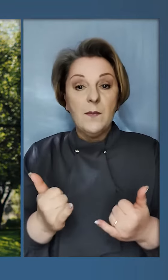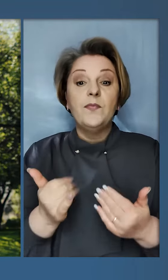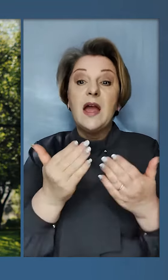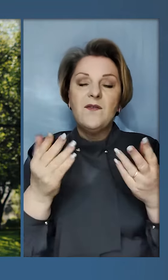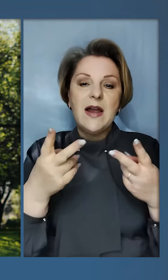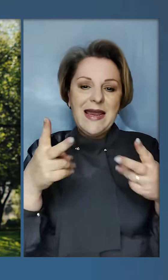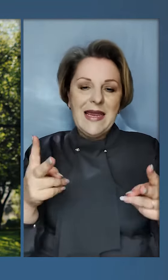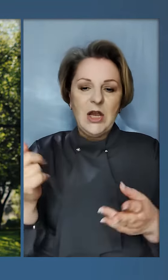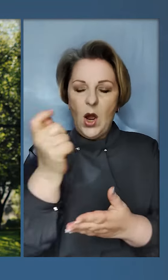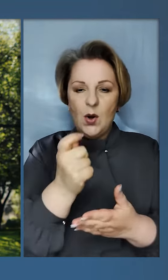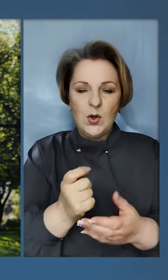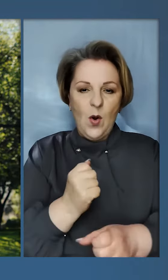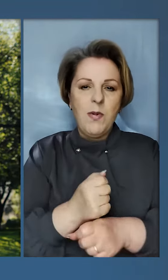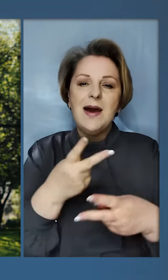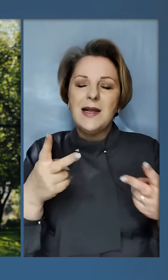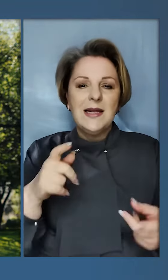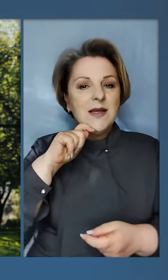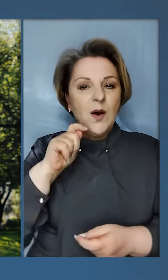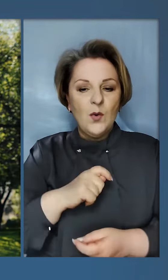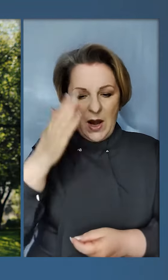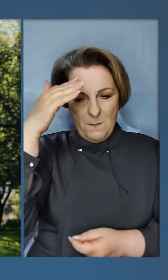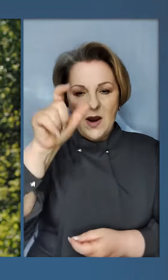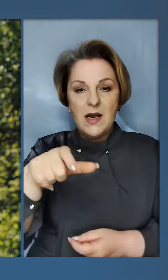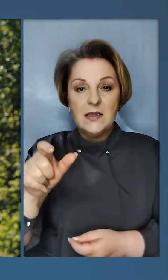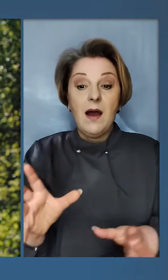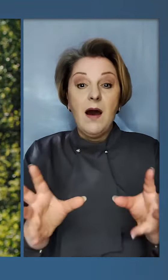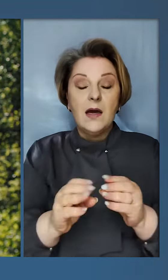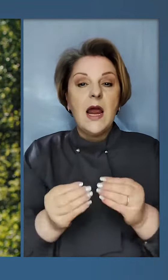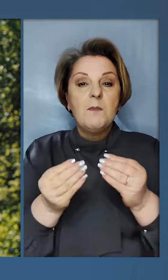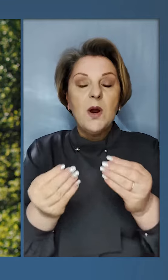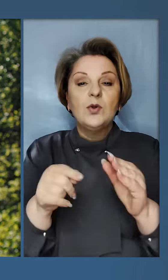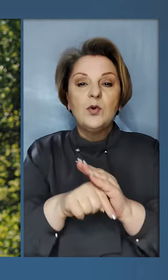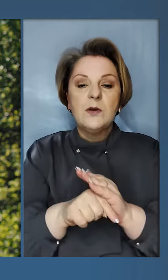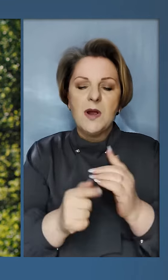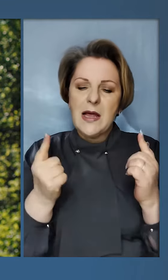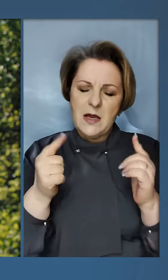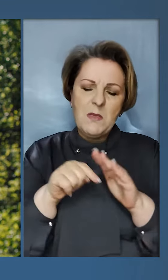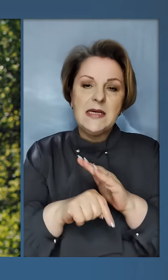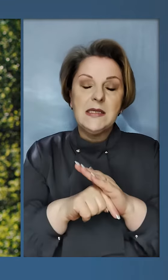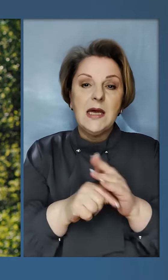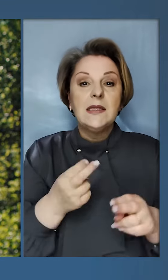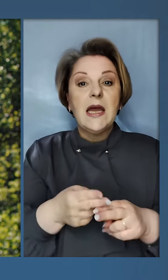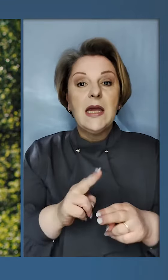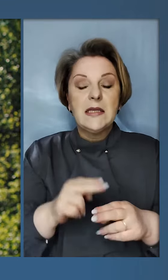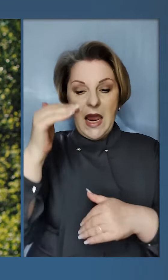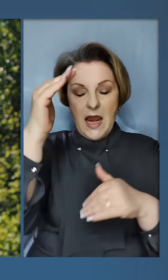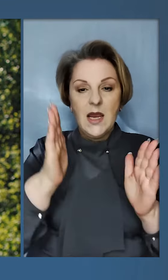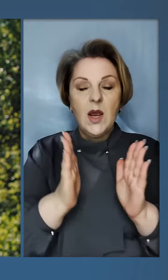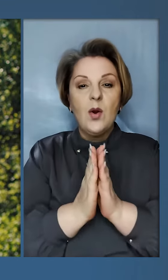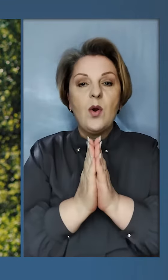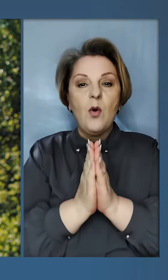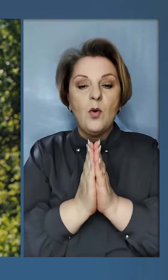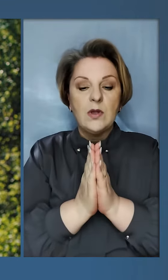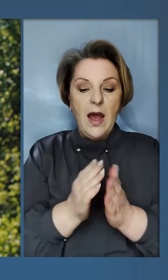інші роботи різних українських митців разом несуть в собі глибокий сенс. Це ікони на